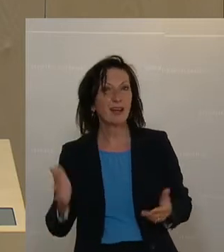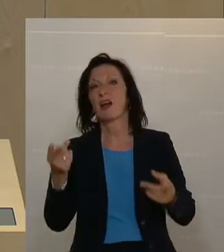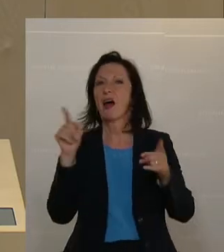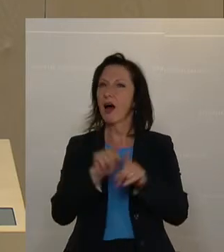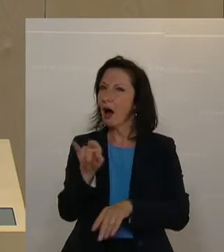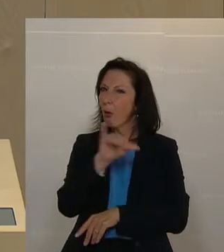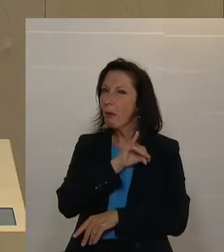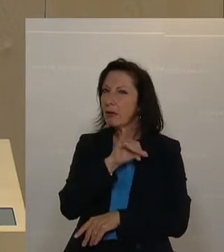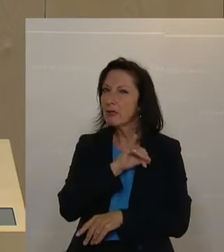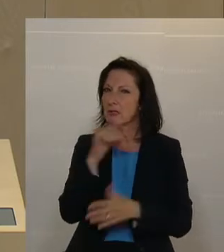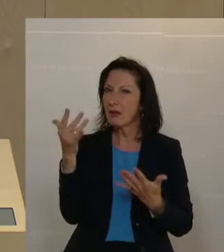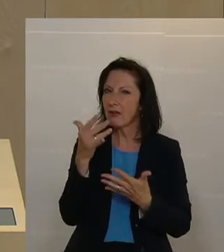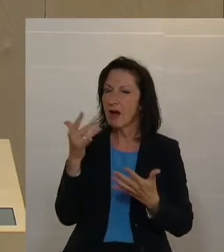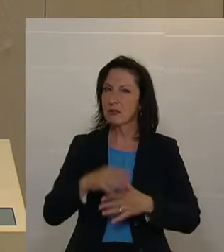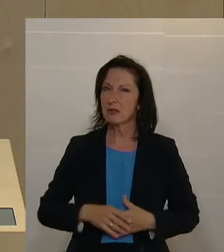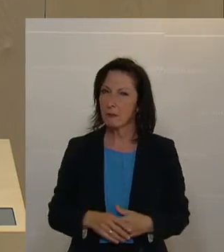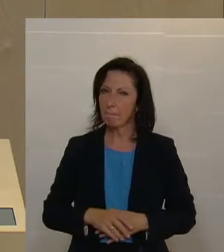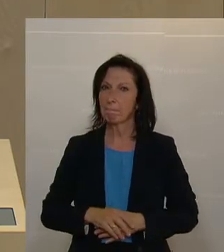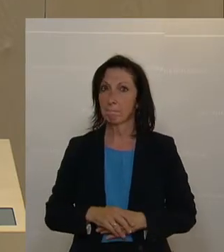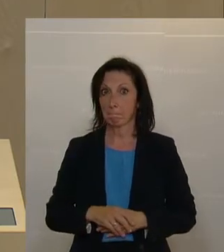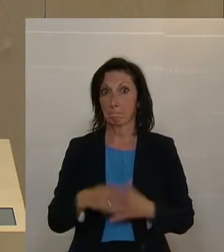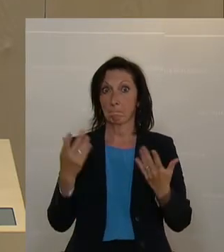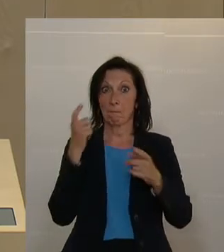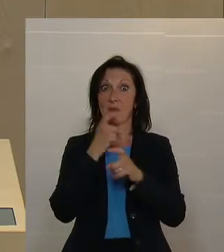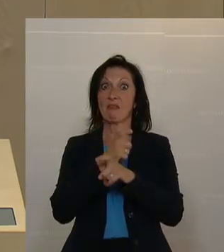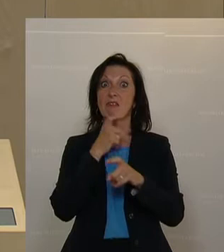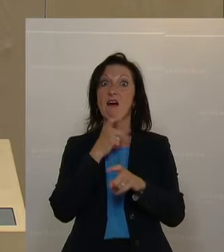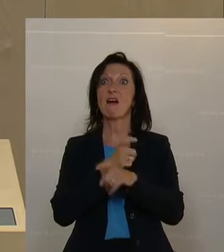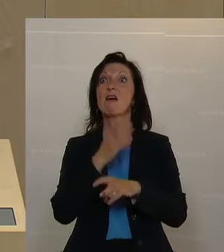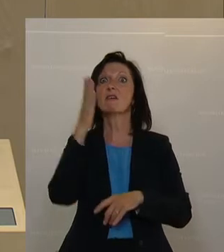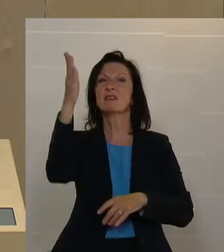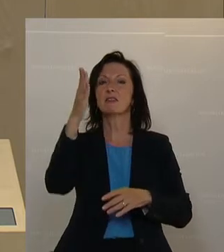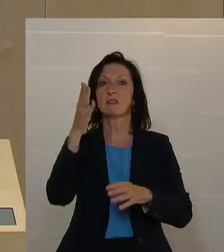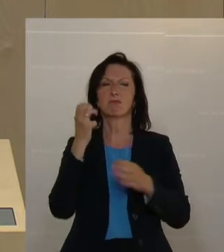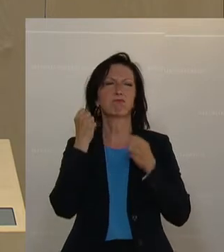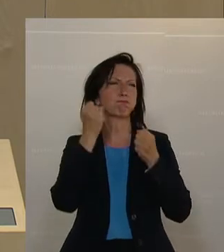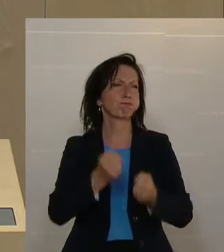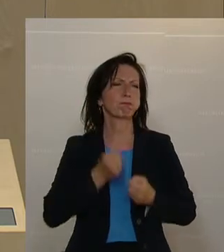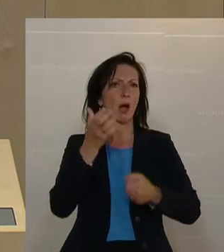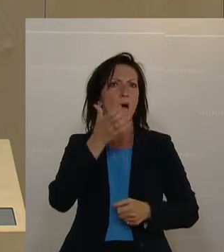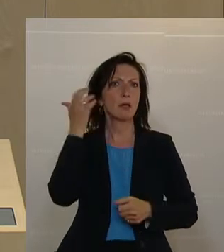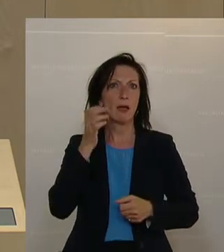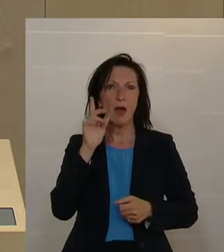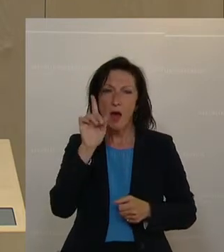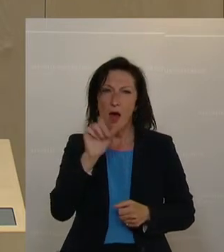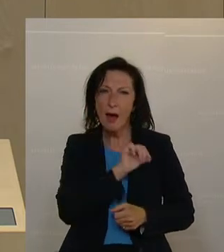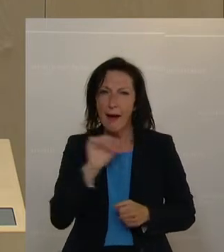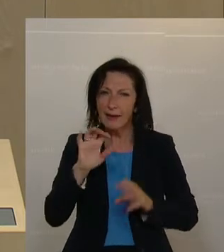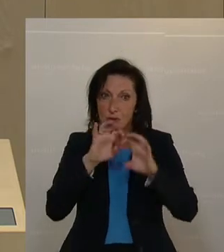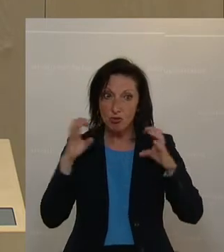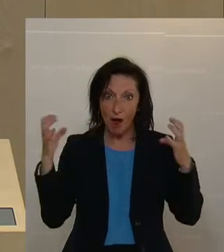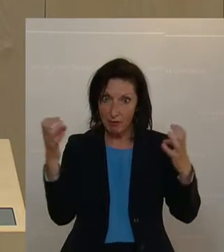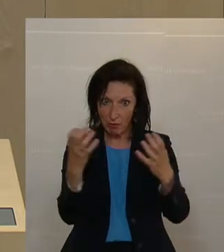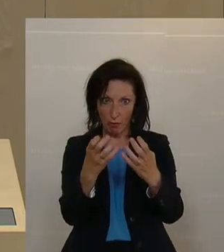beobachten, wie das rassistische Naziregime reagierte, als im eigenen Stadion ein